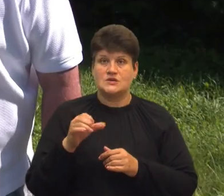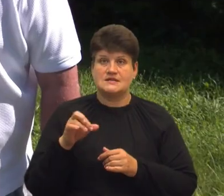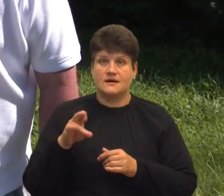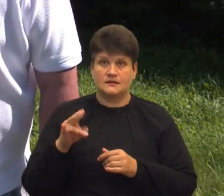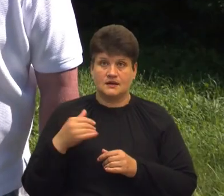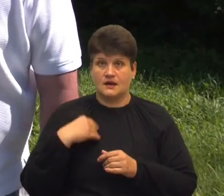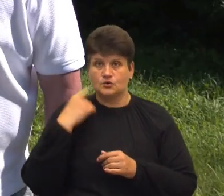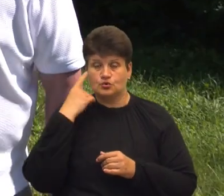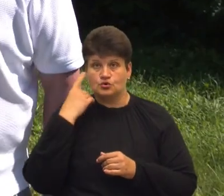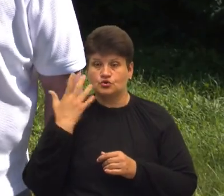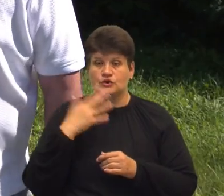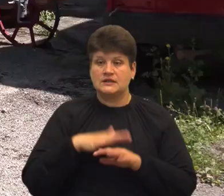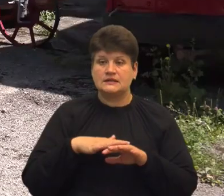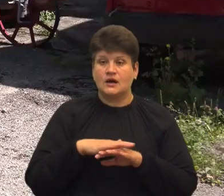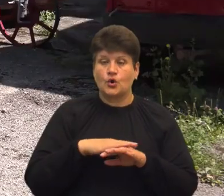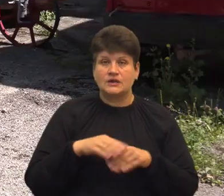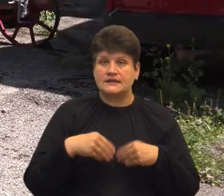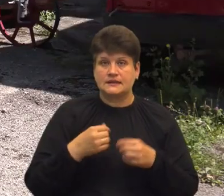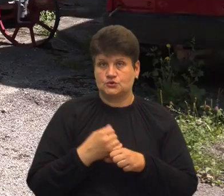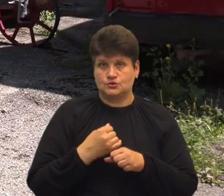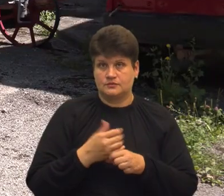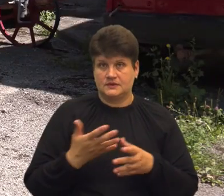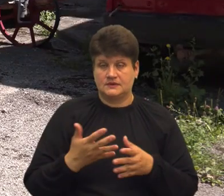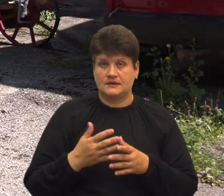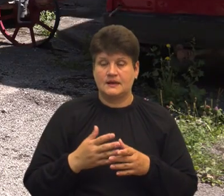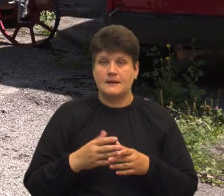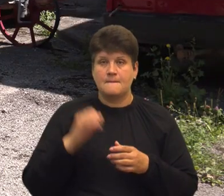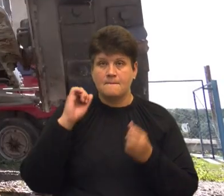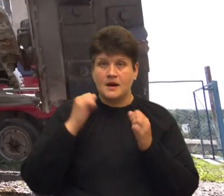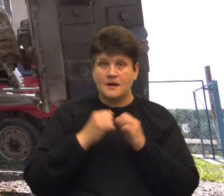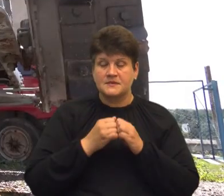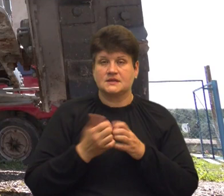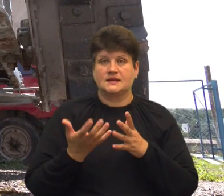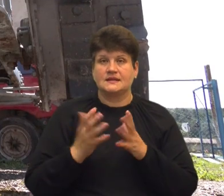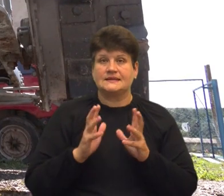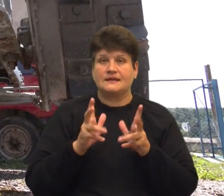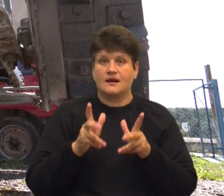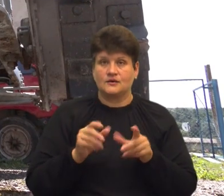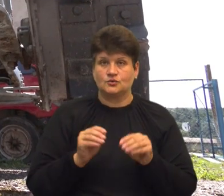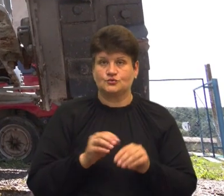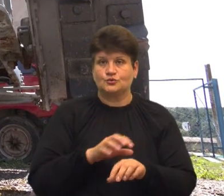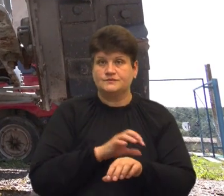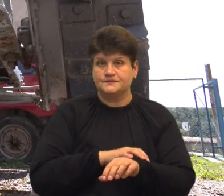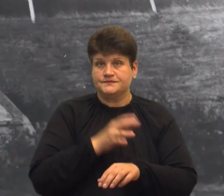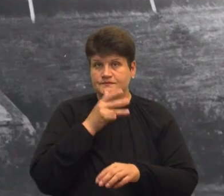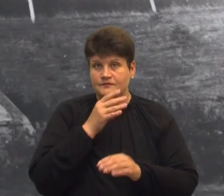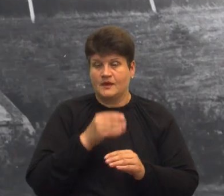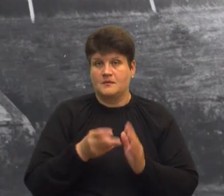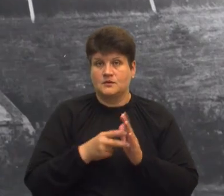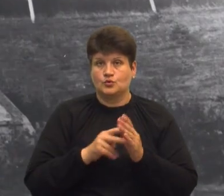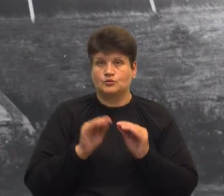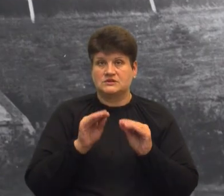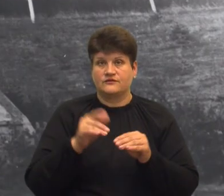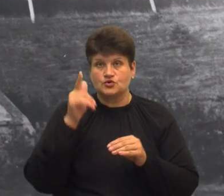100% не дадуть, хай вони це не пробують Пам'ятник радянському трактору «Універсал-2» планують встановити в Гусятині Чортківського району У